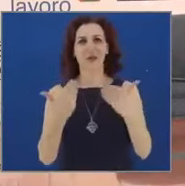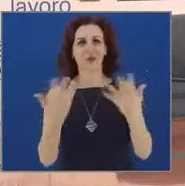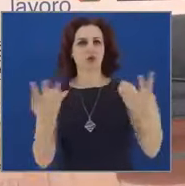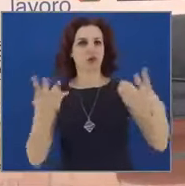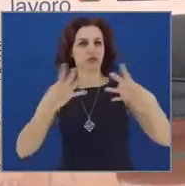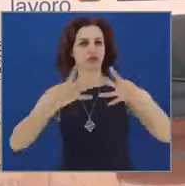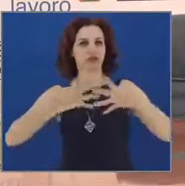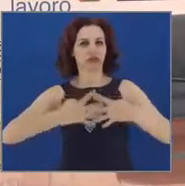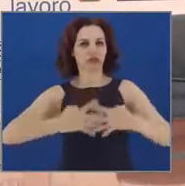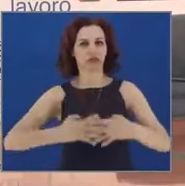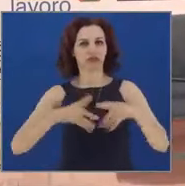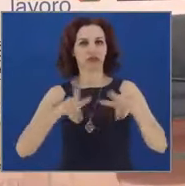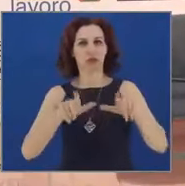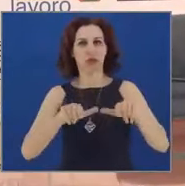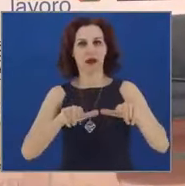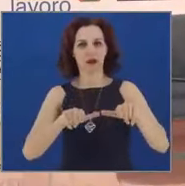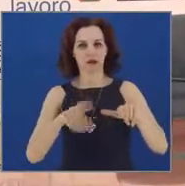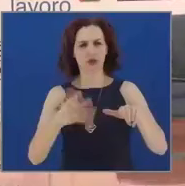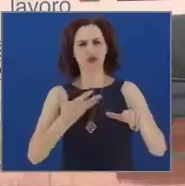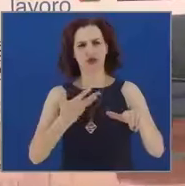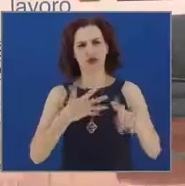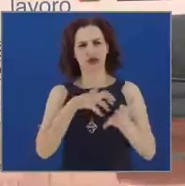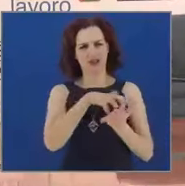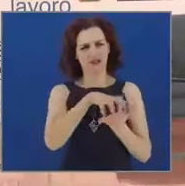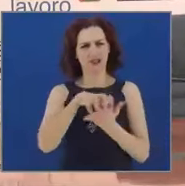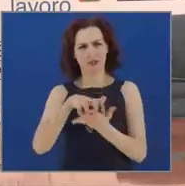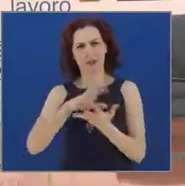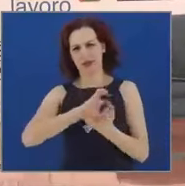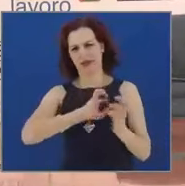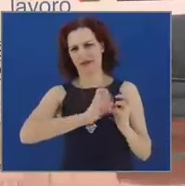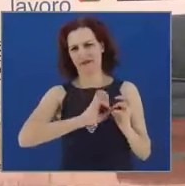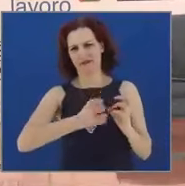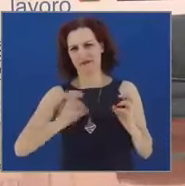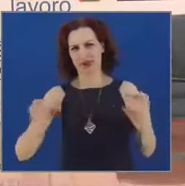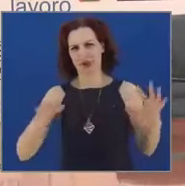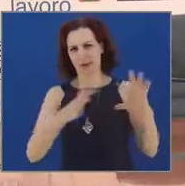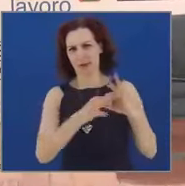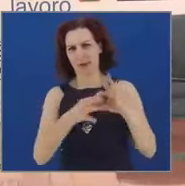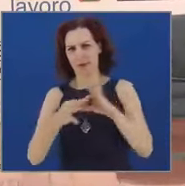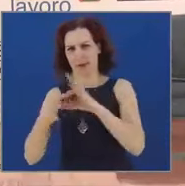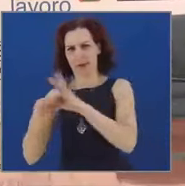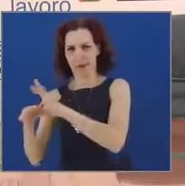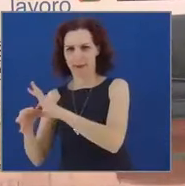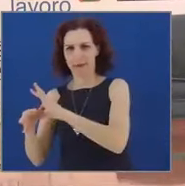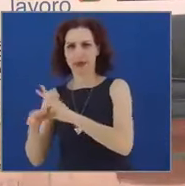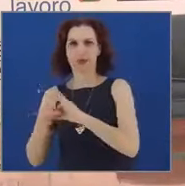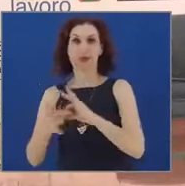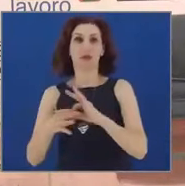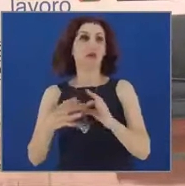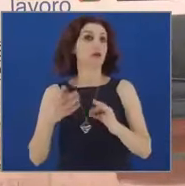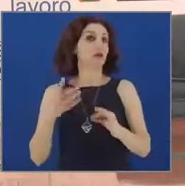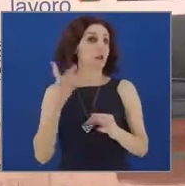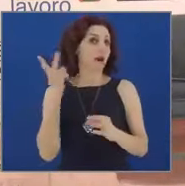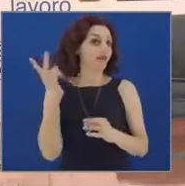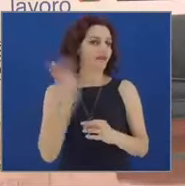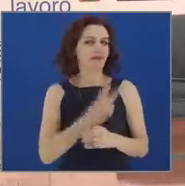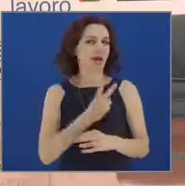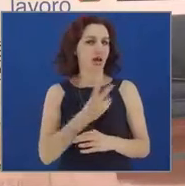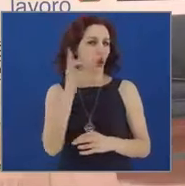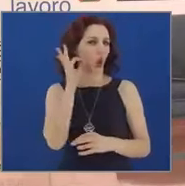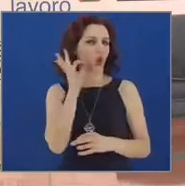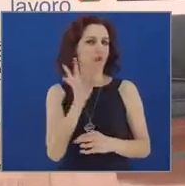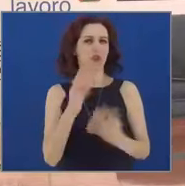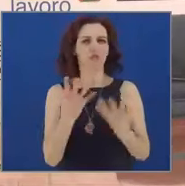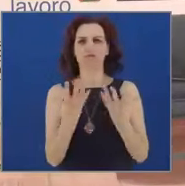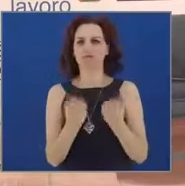diversi ed articolati investimenti, ispirati sicuramente alla concretezza, alla possibilità